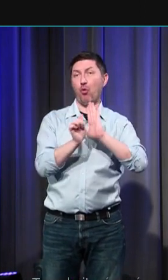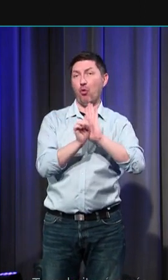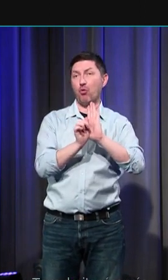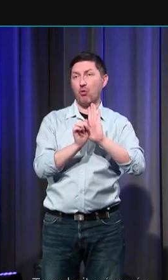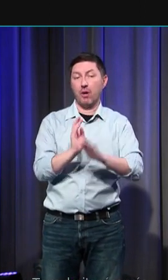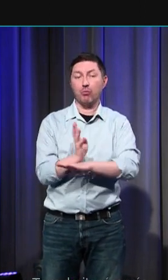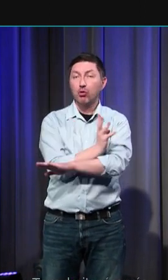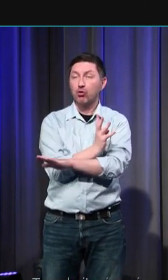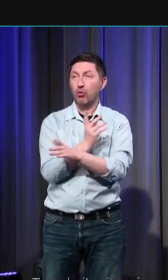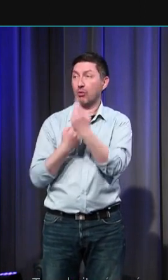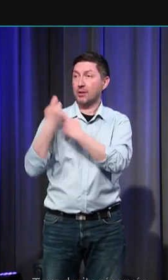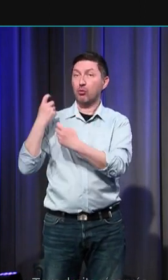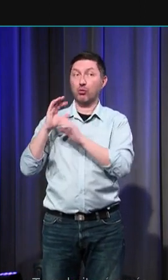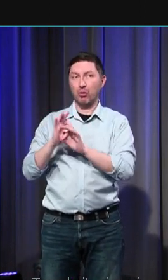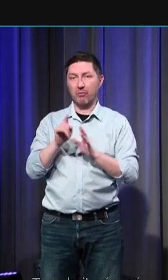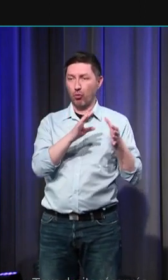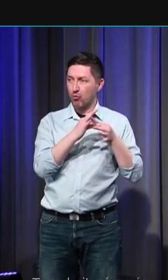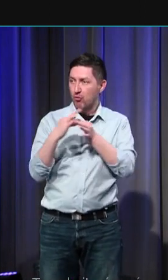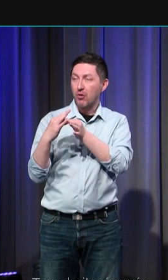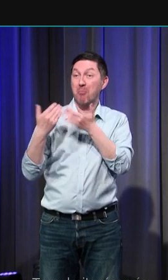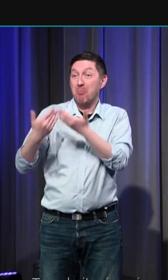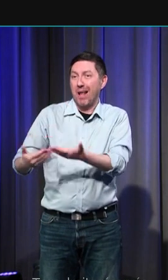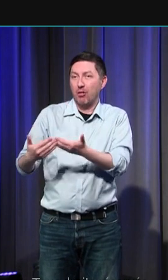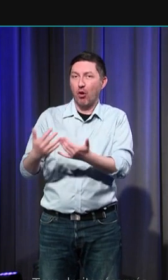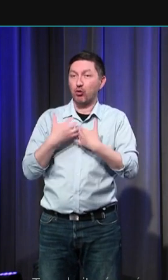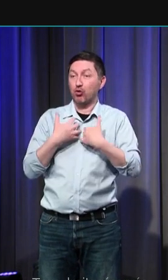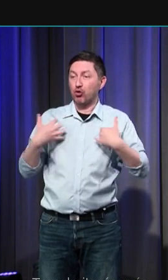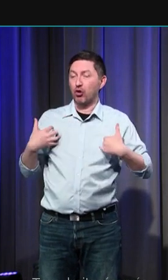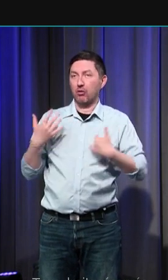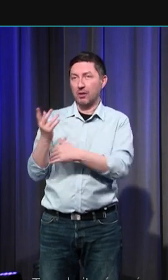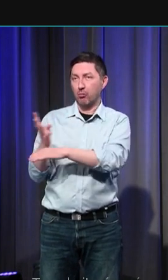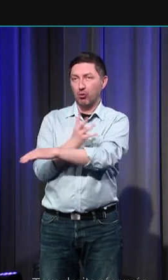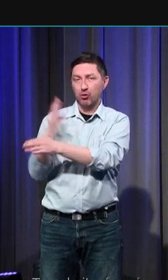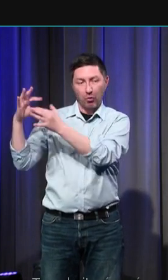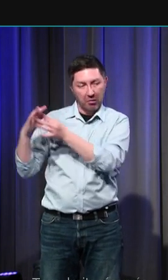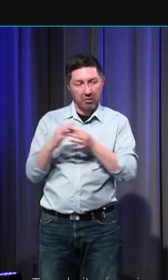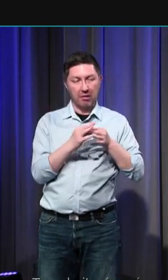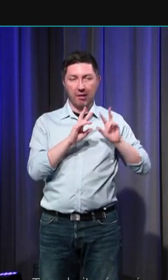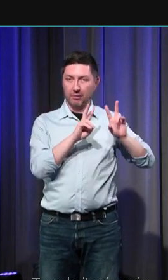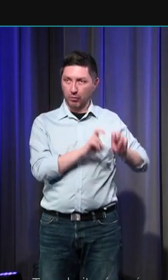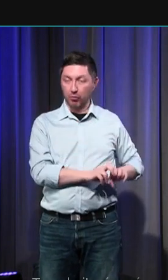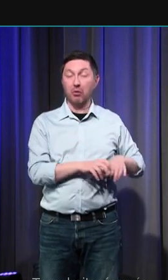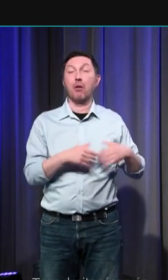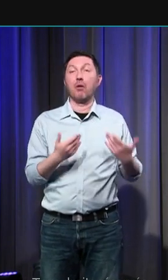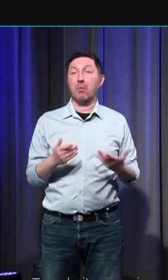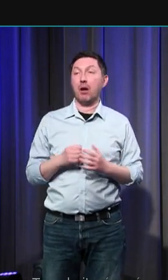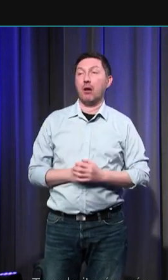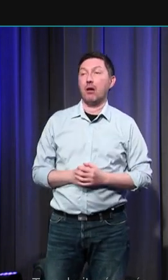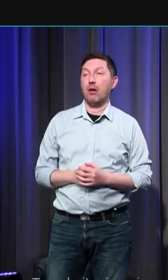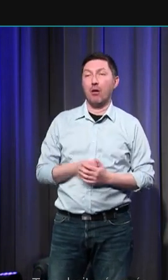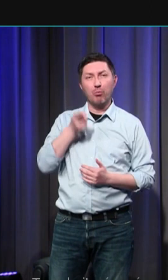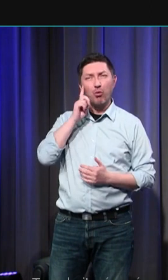précisément sur cet état actuel de la science des émotions, laquelle souligne au contraire leur